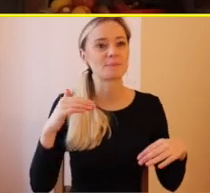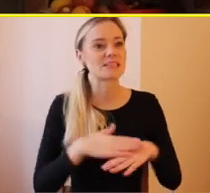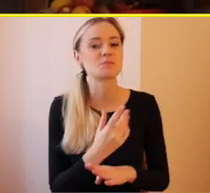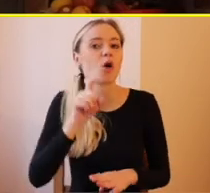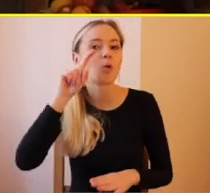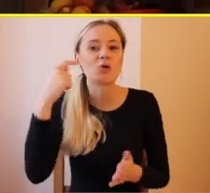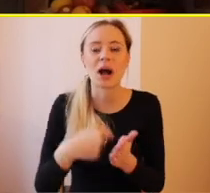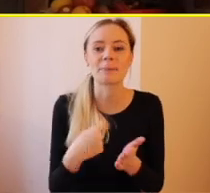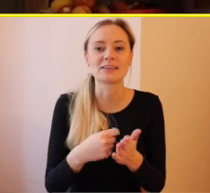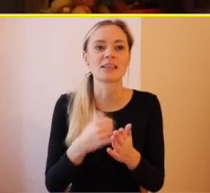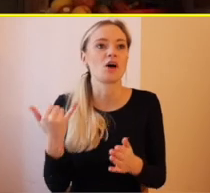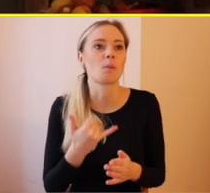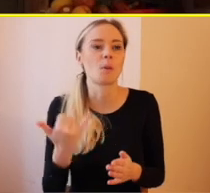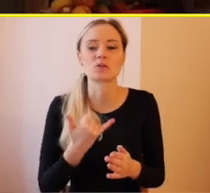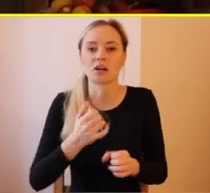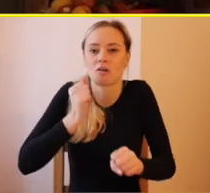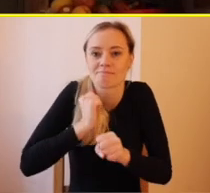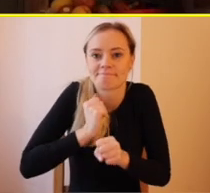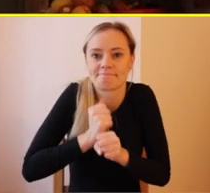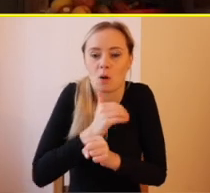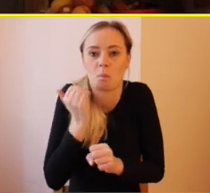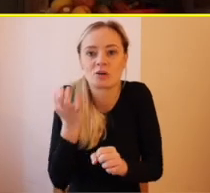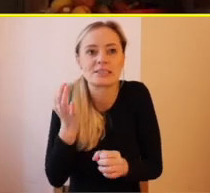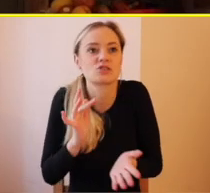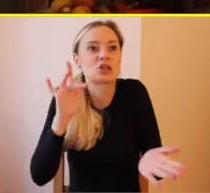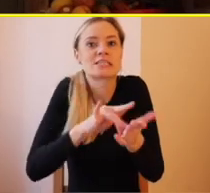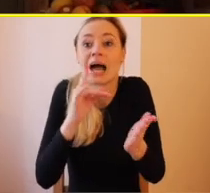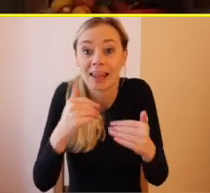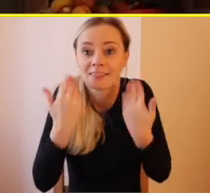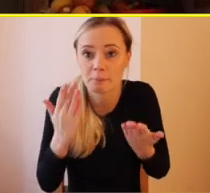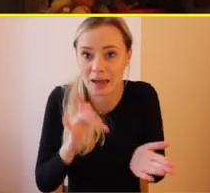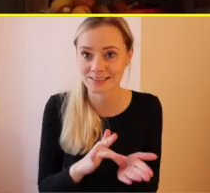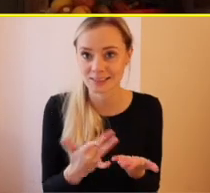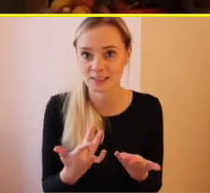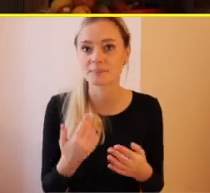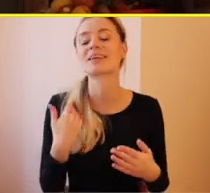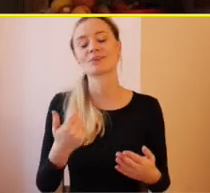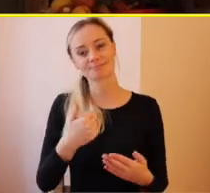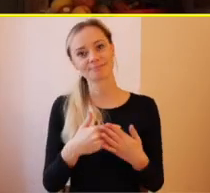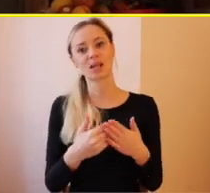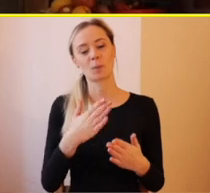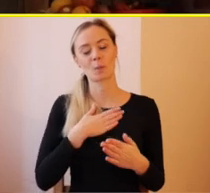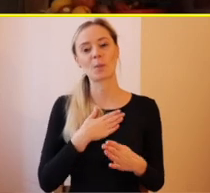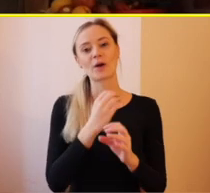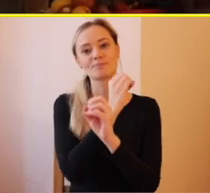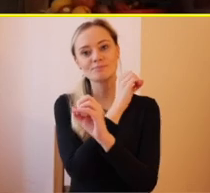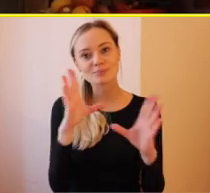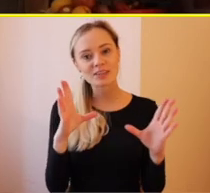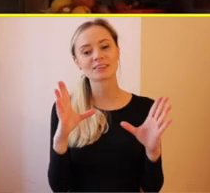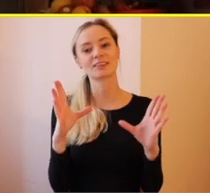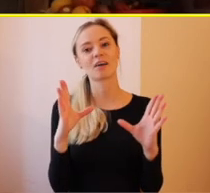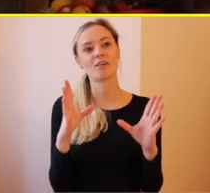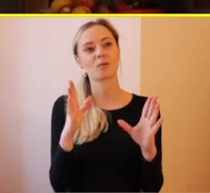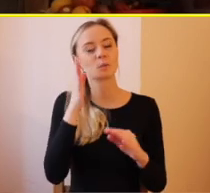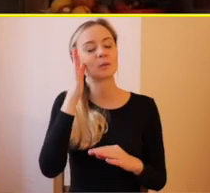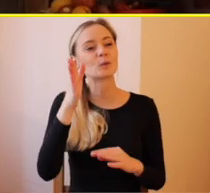stále naháňame za niečím. Nevieme si poriadne oddychnúť. Čiže moja taká túžba a vidina, kde